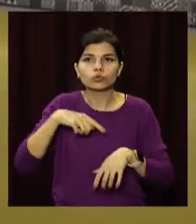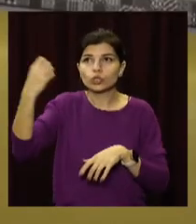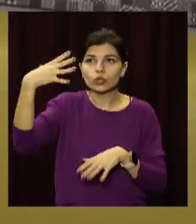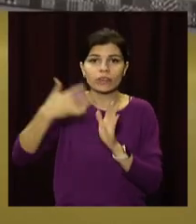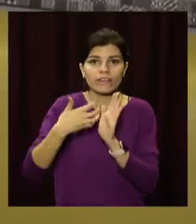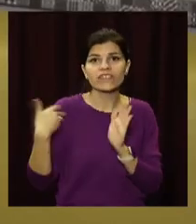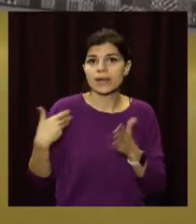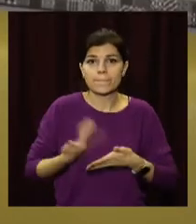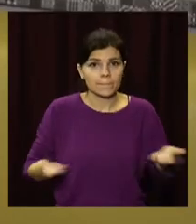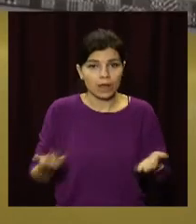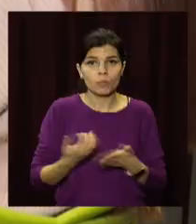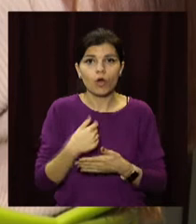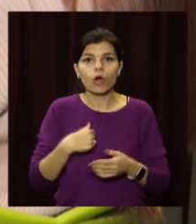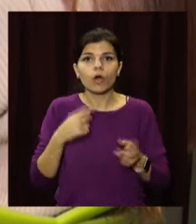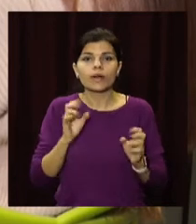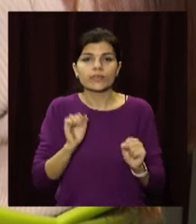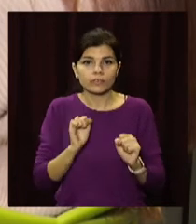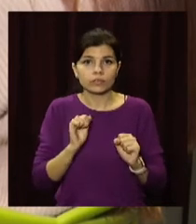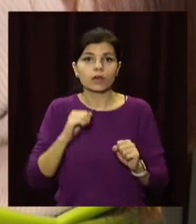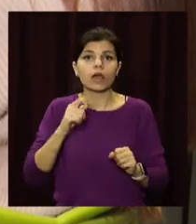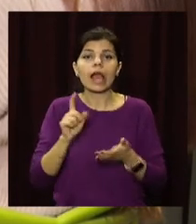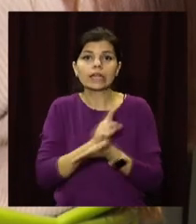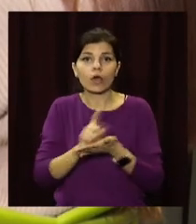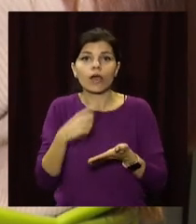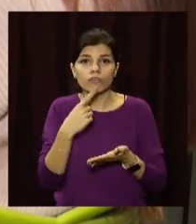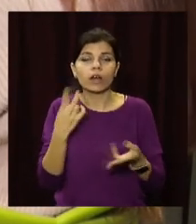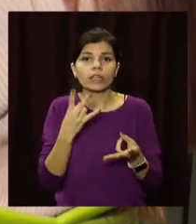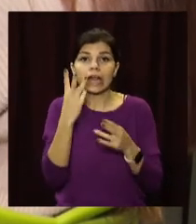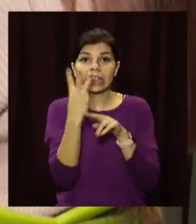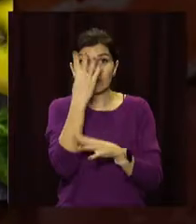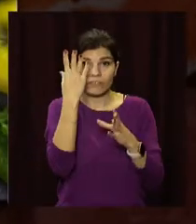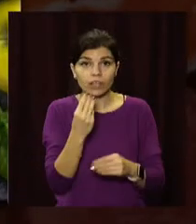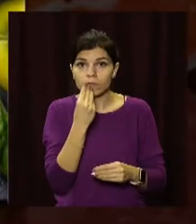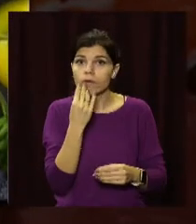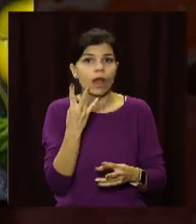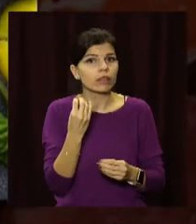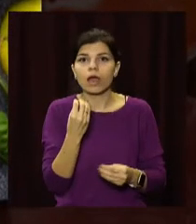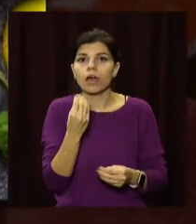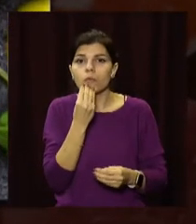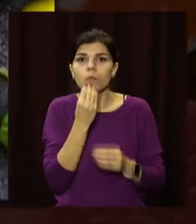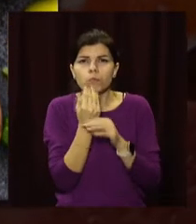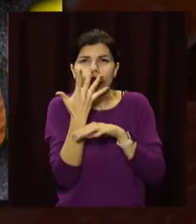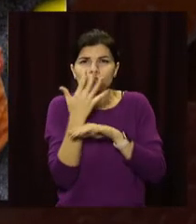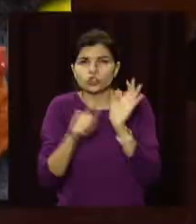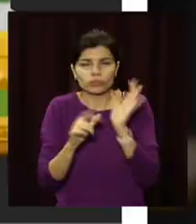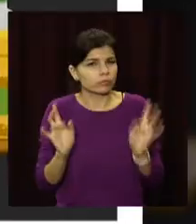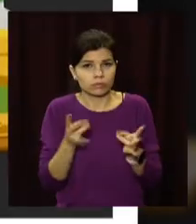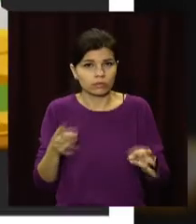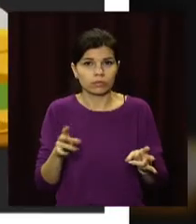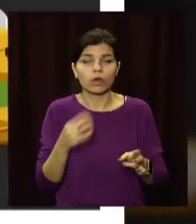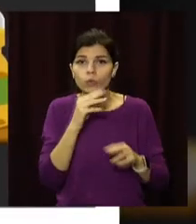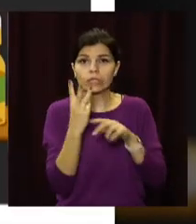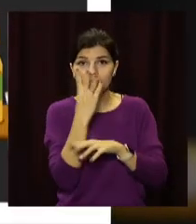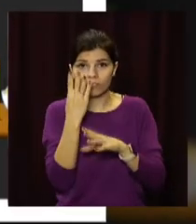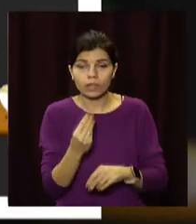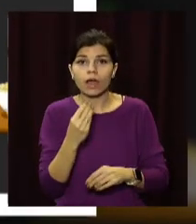залишатися у формі, діетологи радять харчуватися три рази на день, а не перекушувати. Зменшити жадобу до солодкого допоможуть продукти з